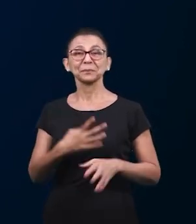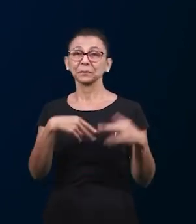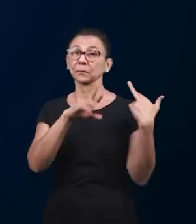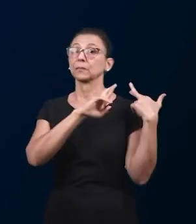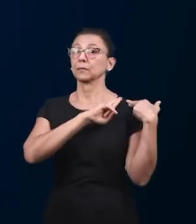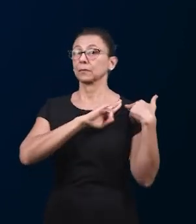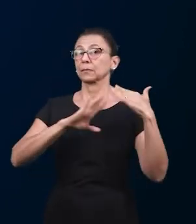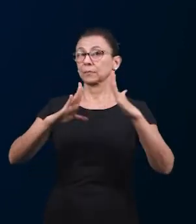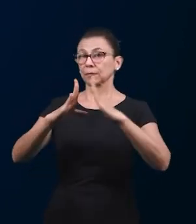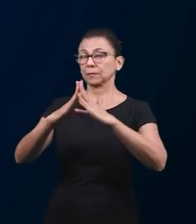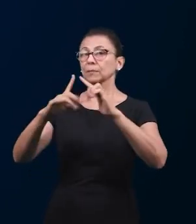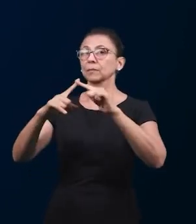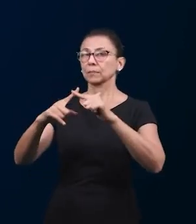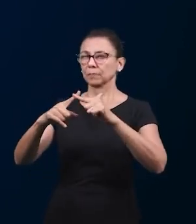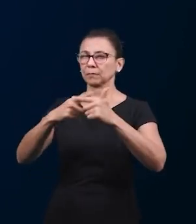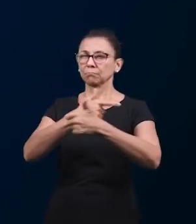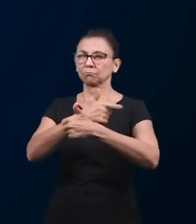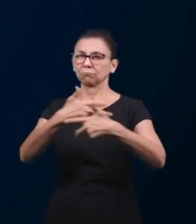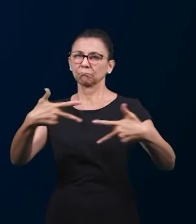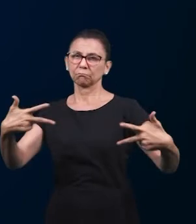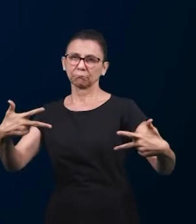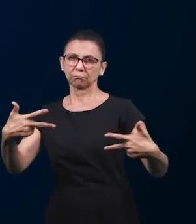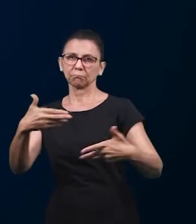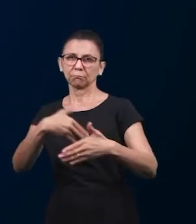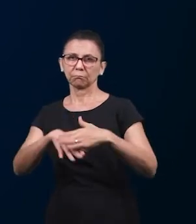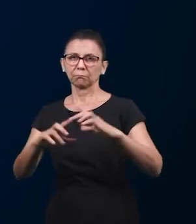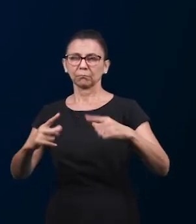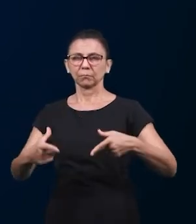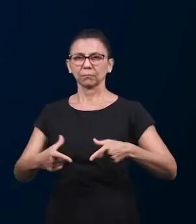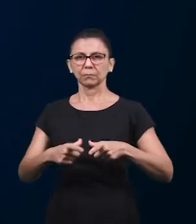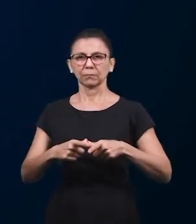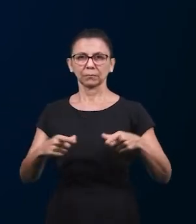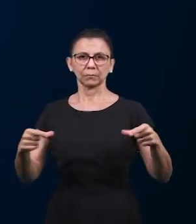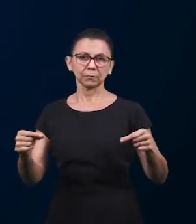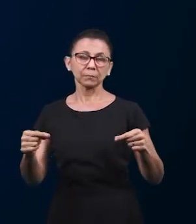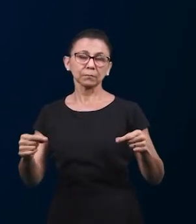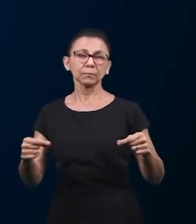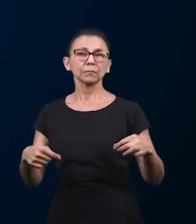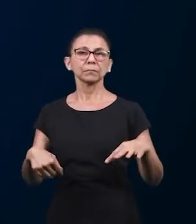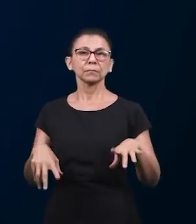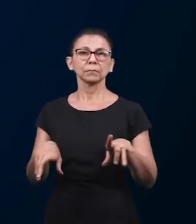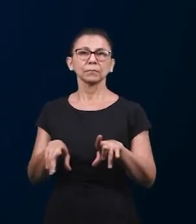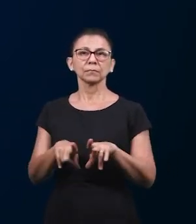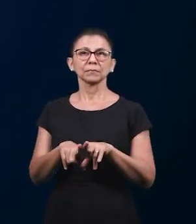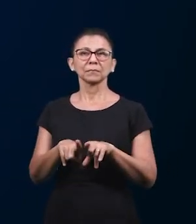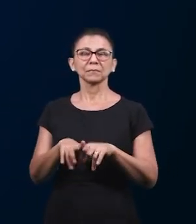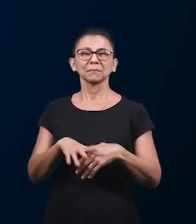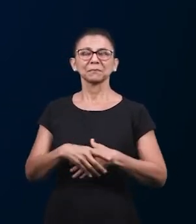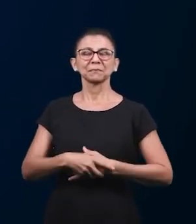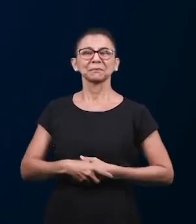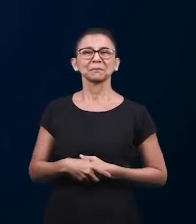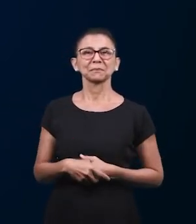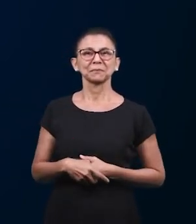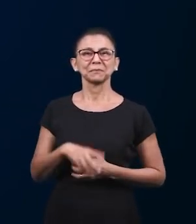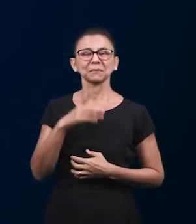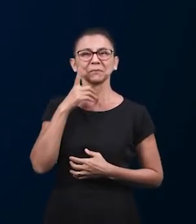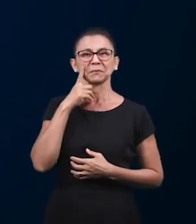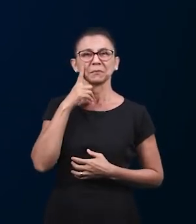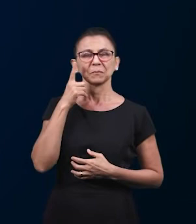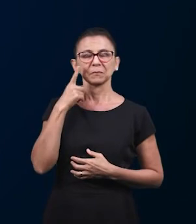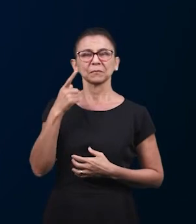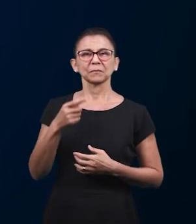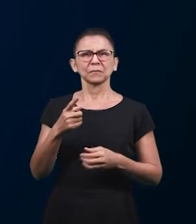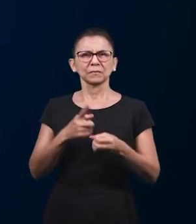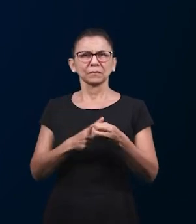поделится он отвечает за церковь в Японии в городе Каками